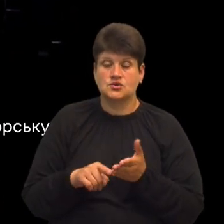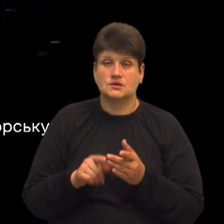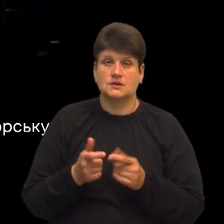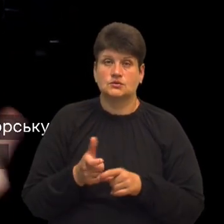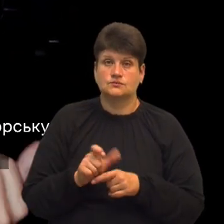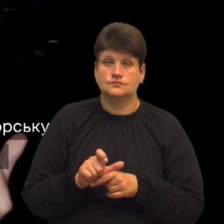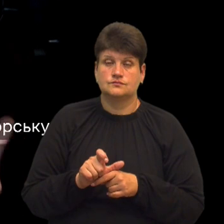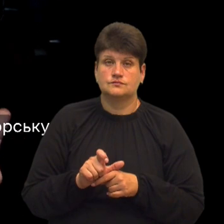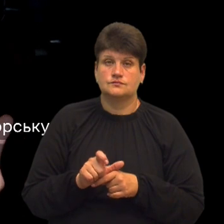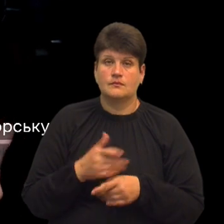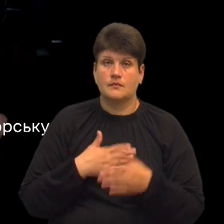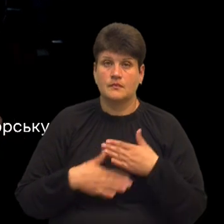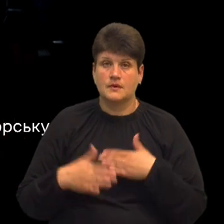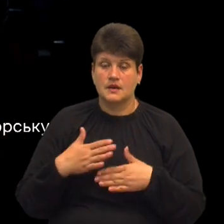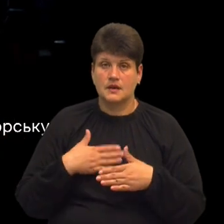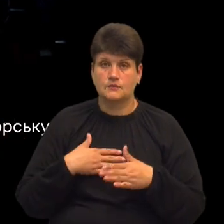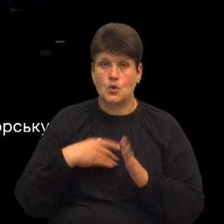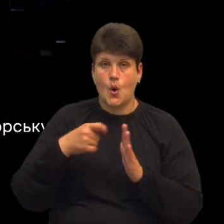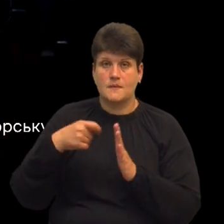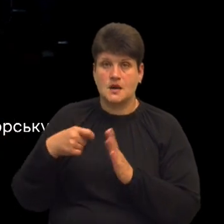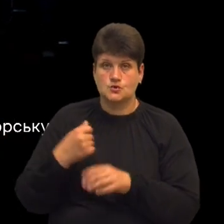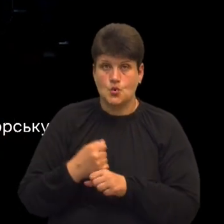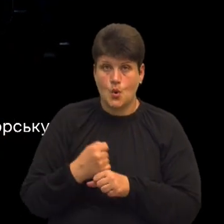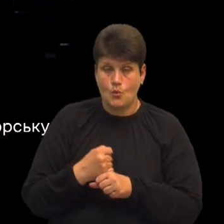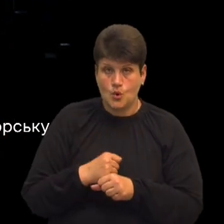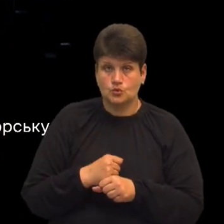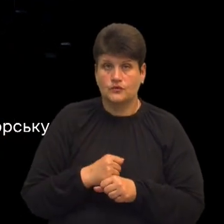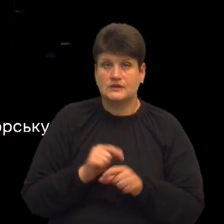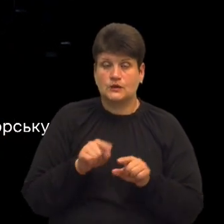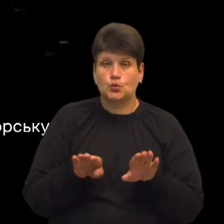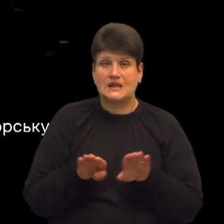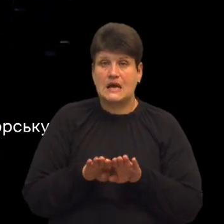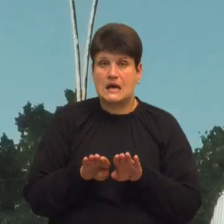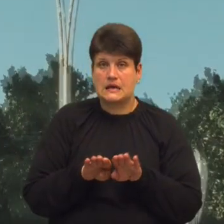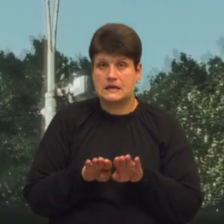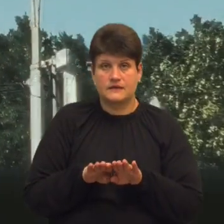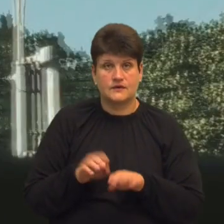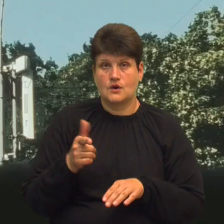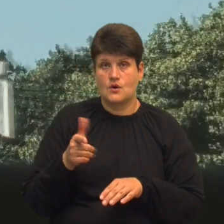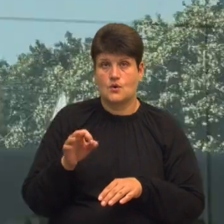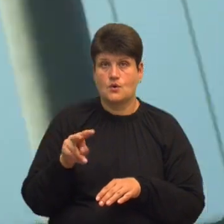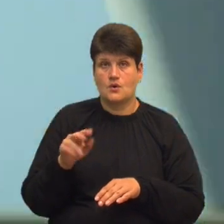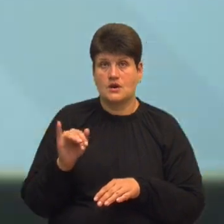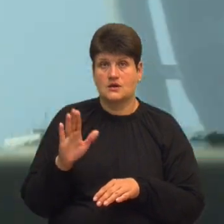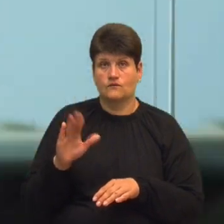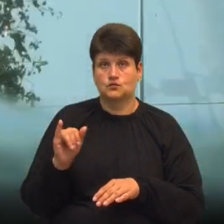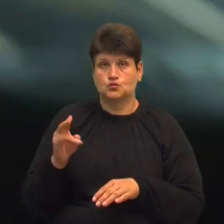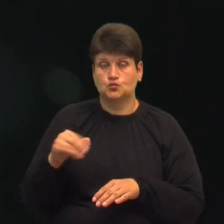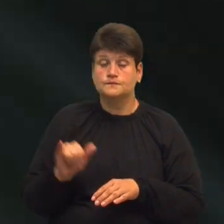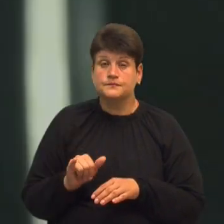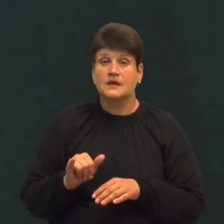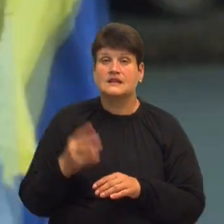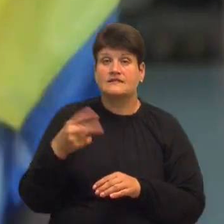приємну операторську роботу. Вона тут на рівні майже голівудського». 24